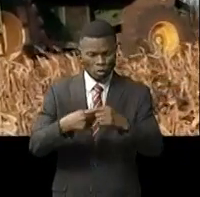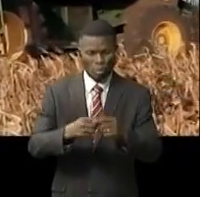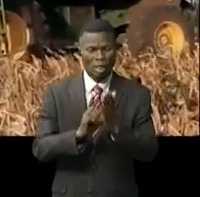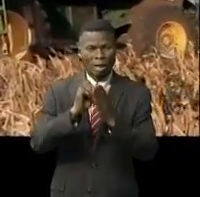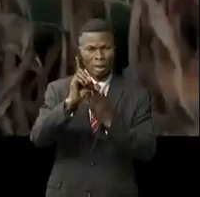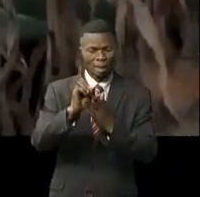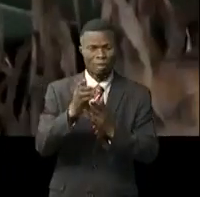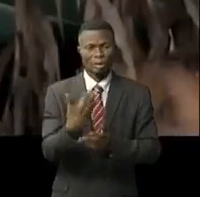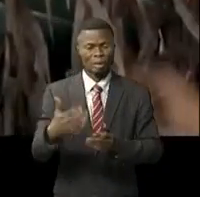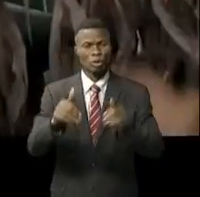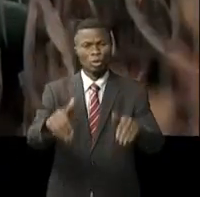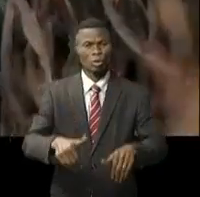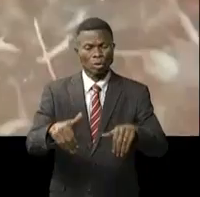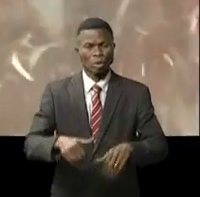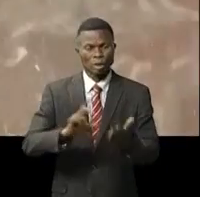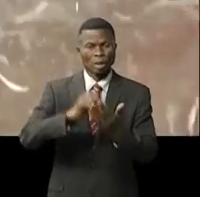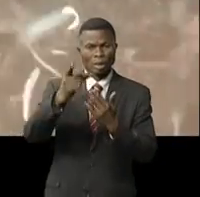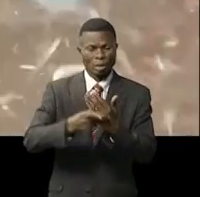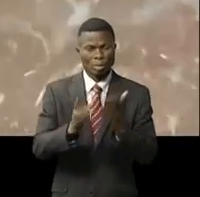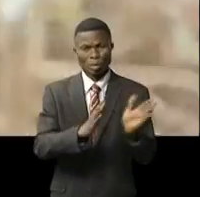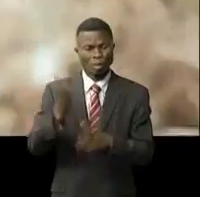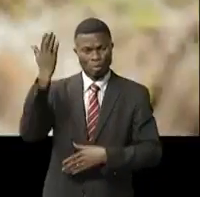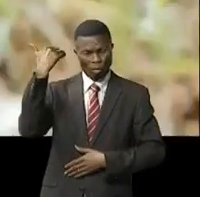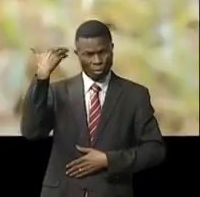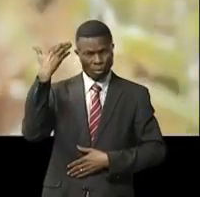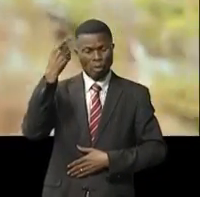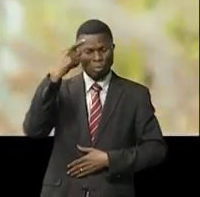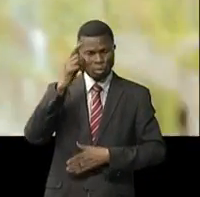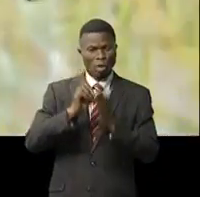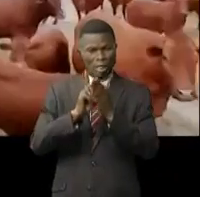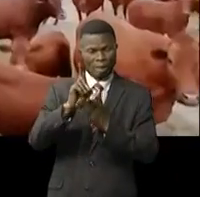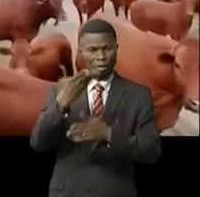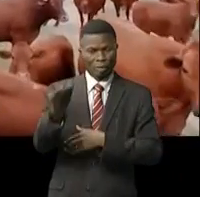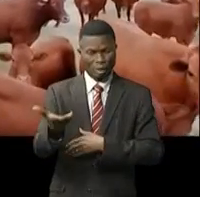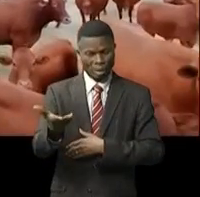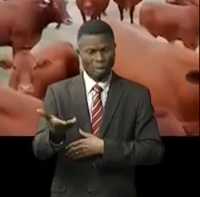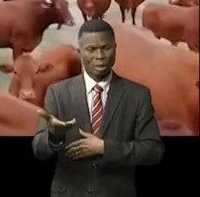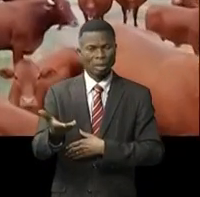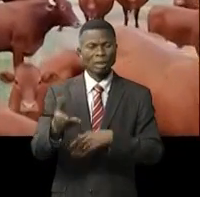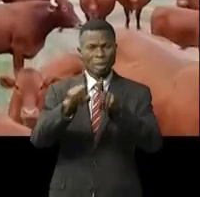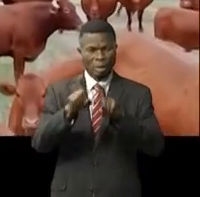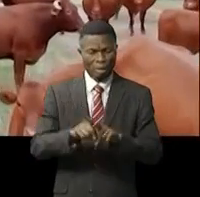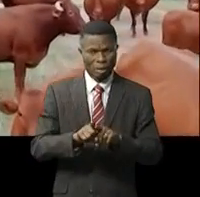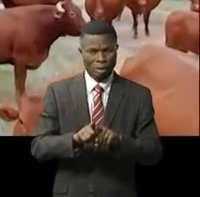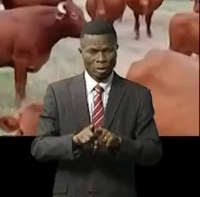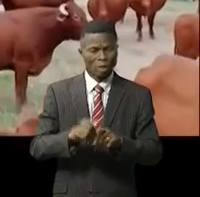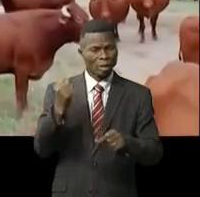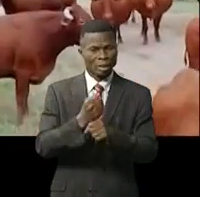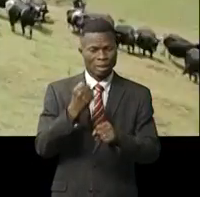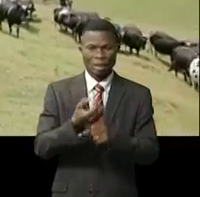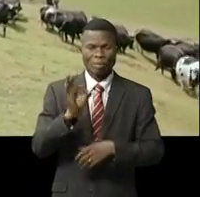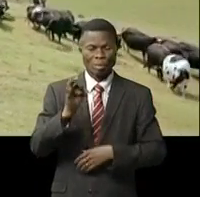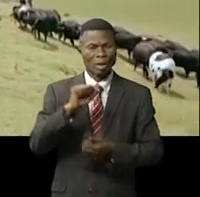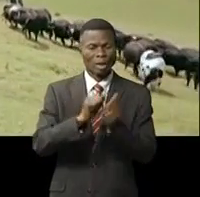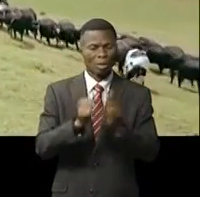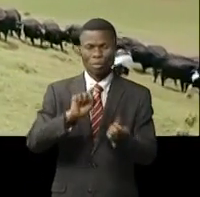du secteur agricole. Des programmes élaborés mis en oeuvre pour booster ces secteurs existent et sont en cours d'exécution sans que